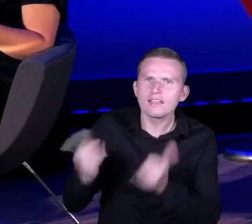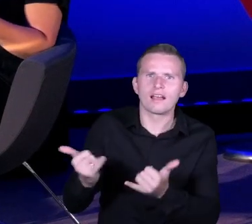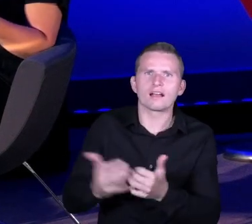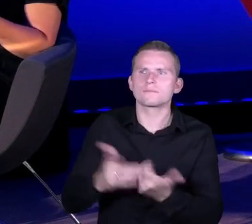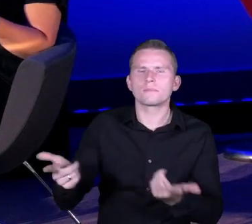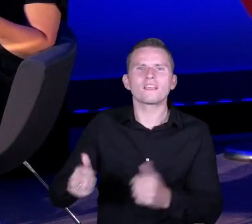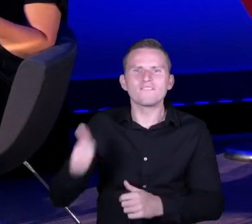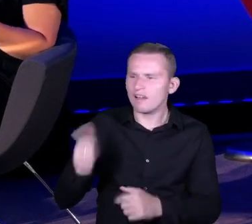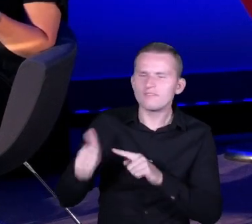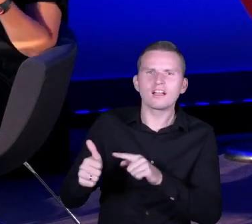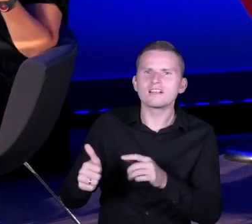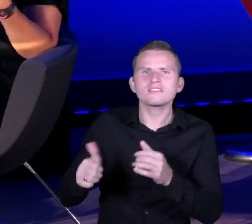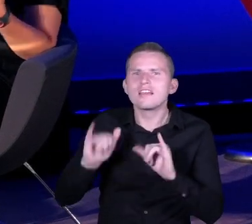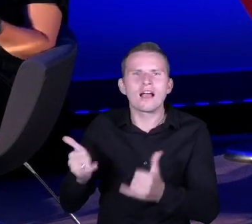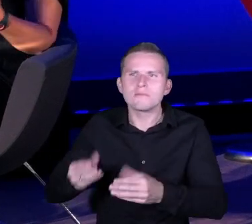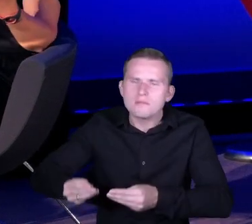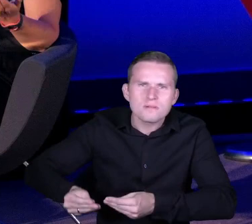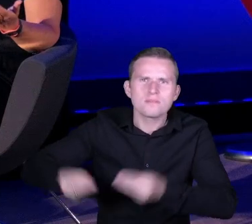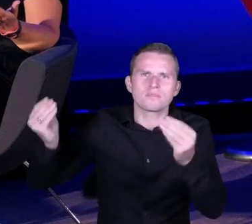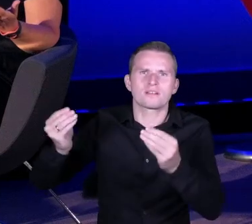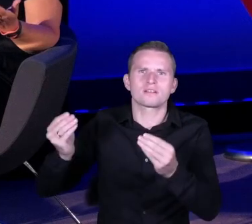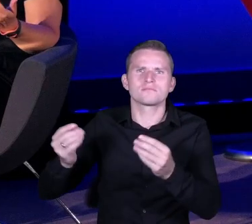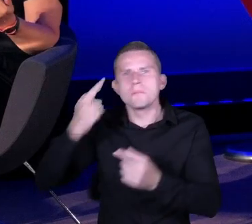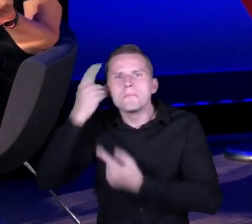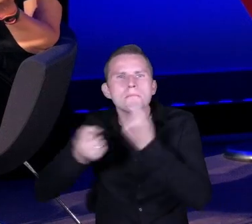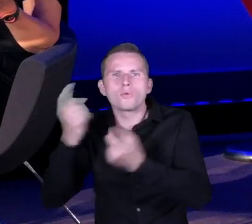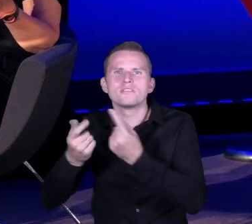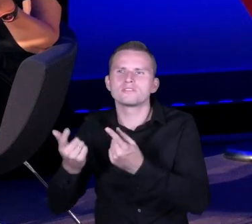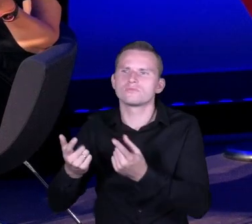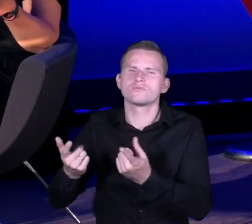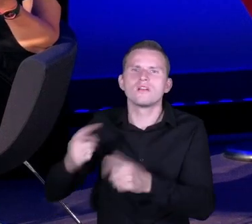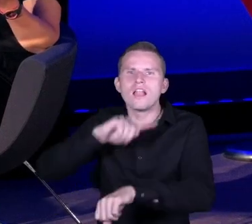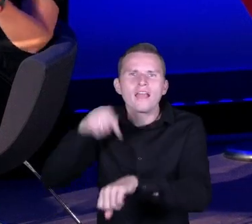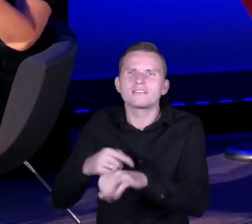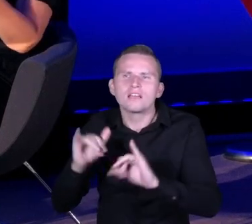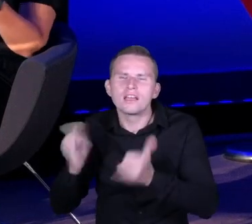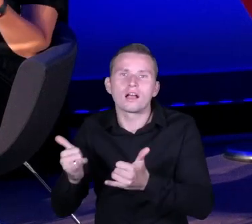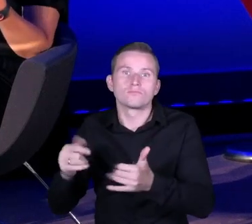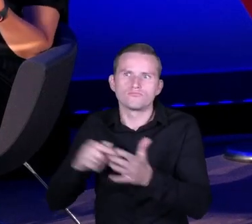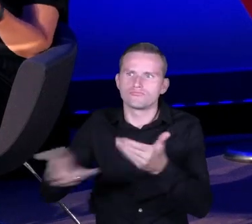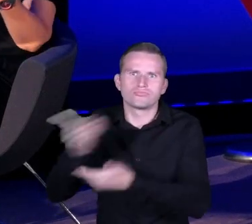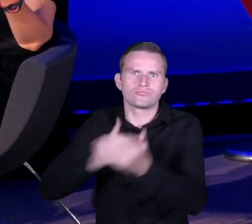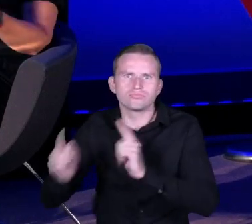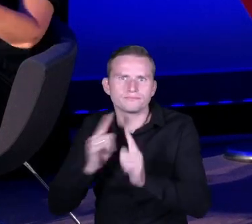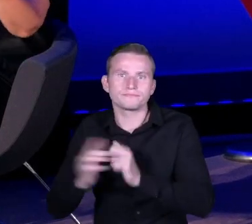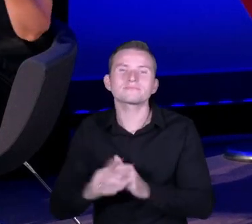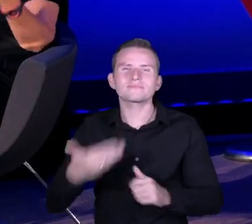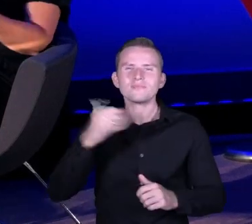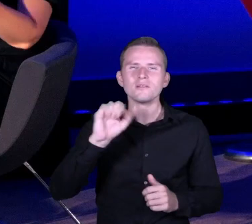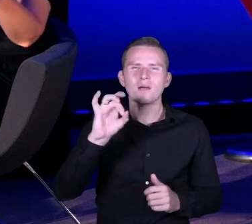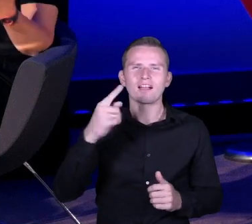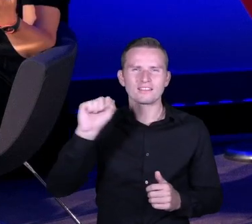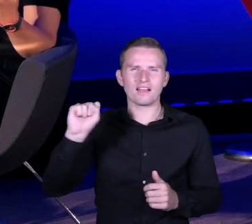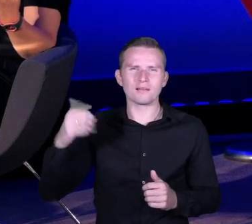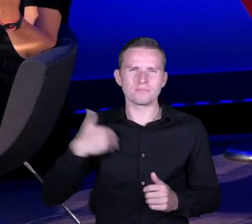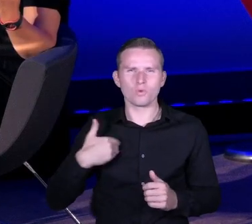będziemy ją na lekcji wprowadzali, czyli przygotowali. Zresztą Magda pokazywała trochę, też ten plan i mówiła o tych arkuszach